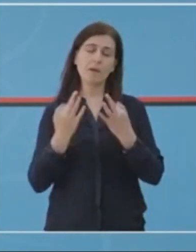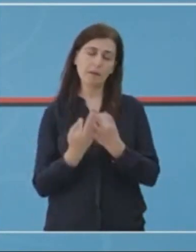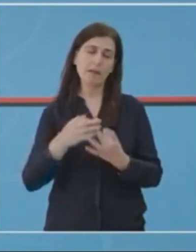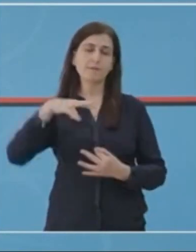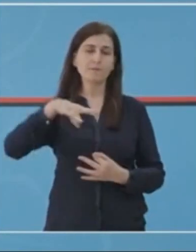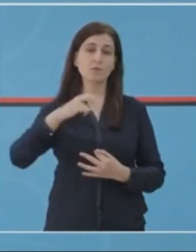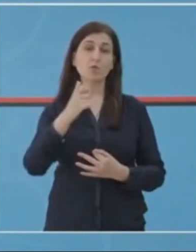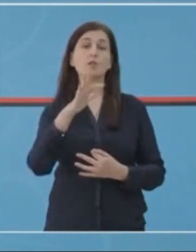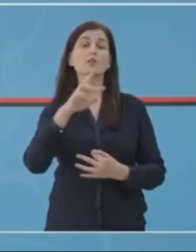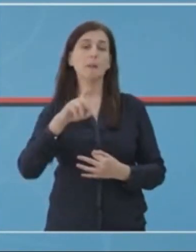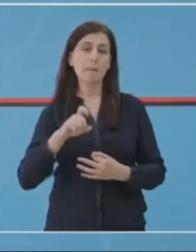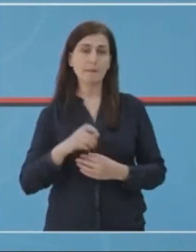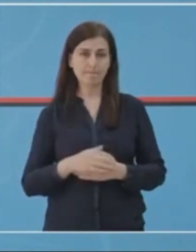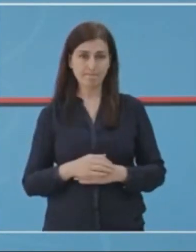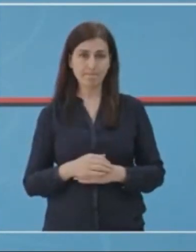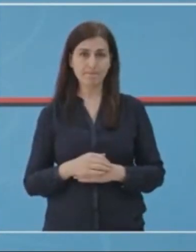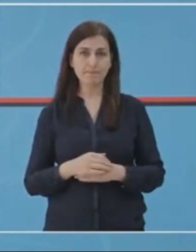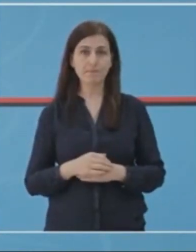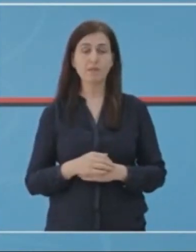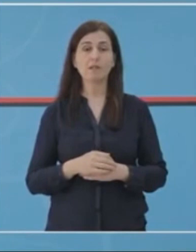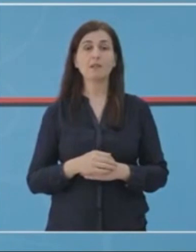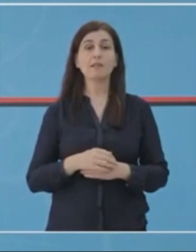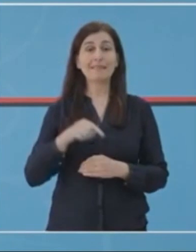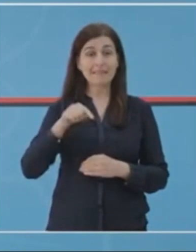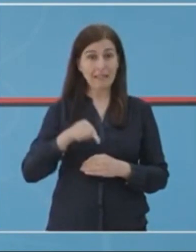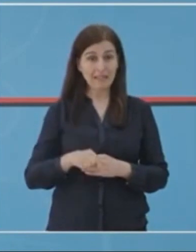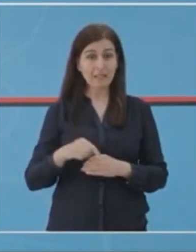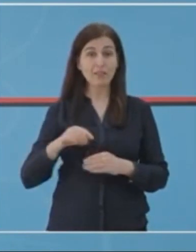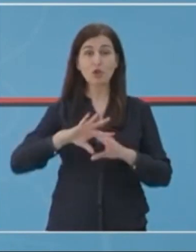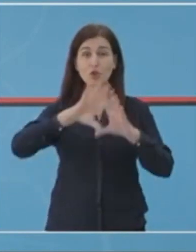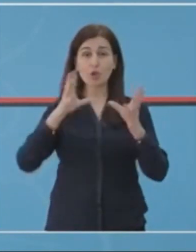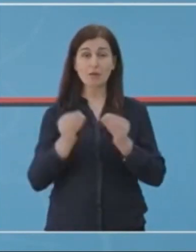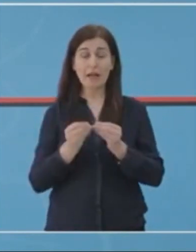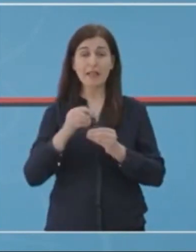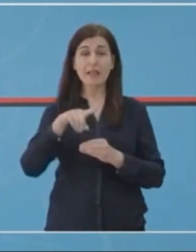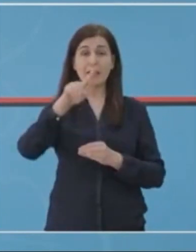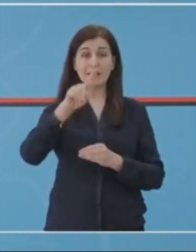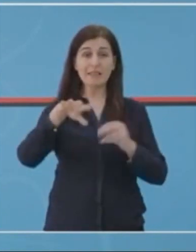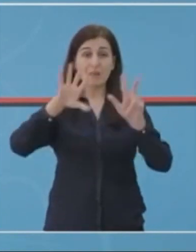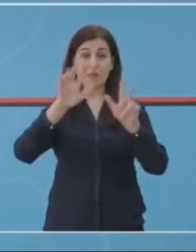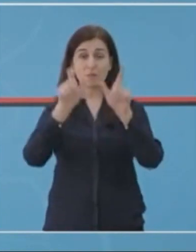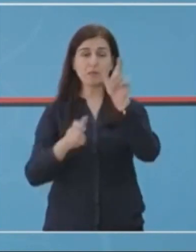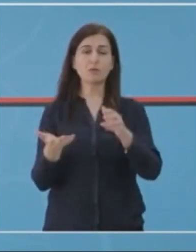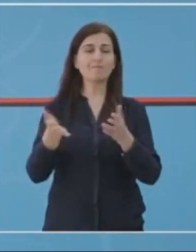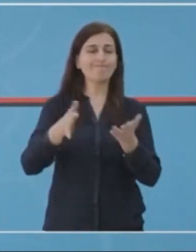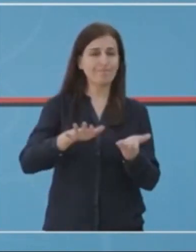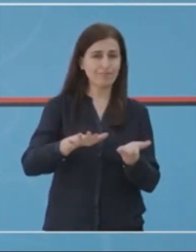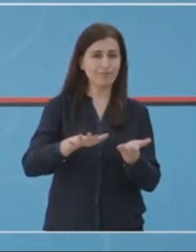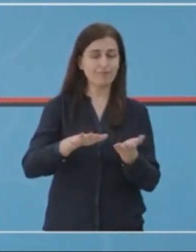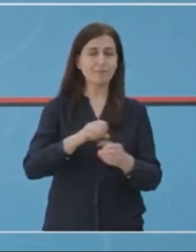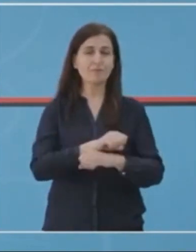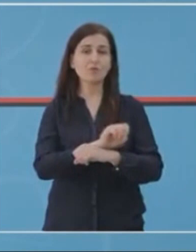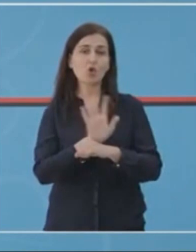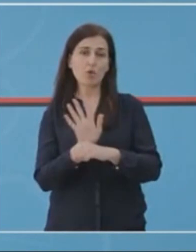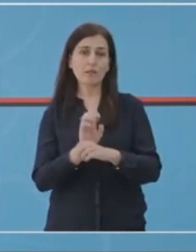ngushëlimet familjes sotëndjerit. Deri më tani, 18 persona kanë dëruar jetë nga COVID